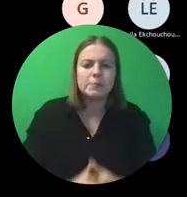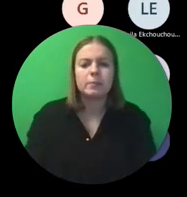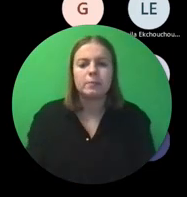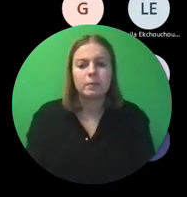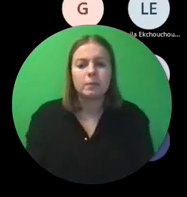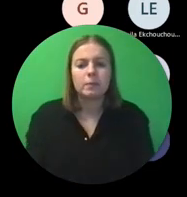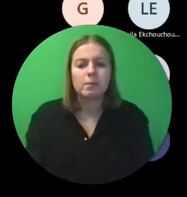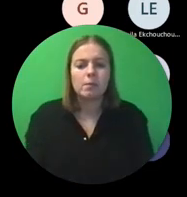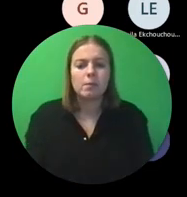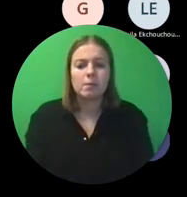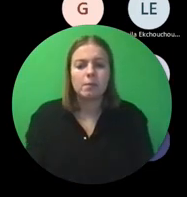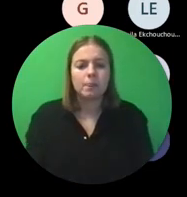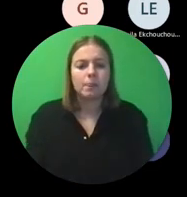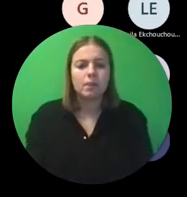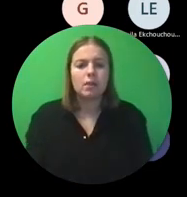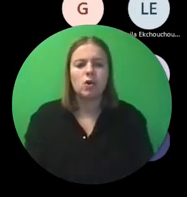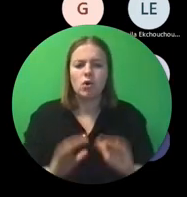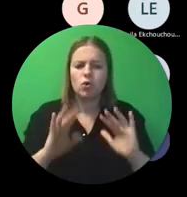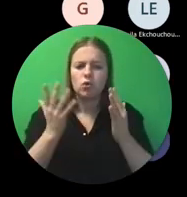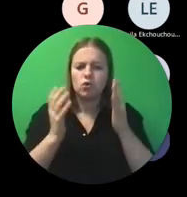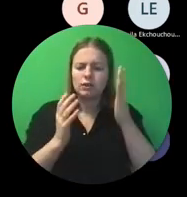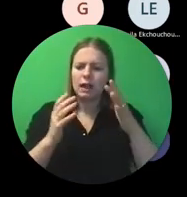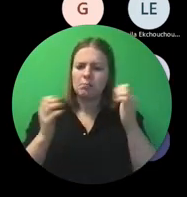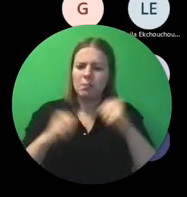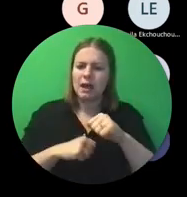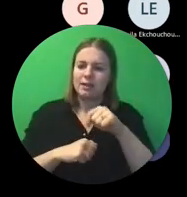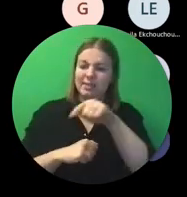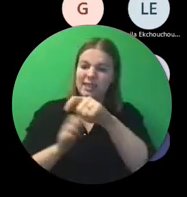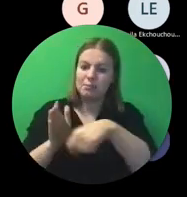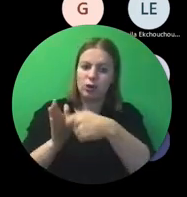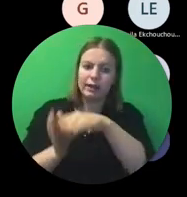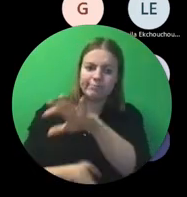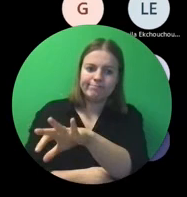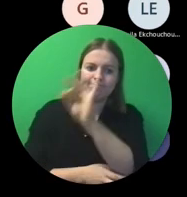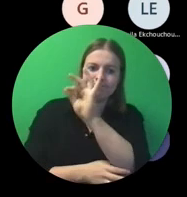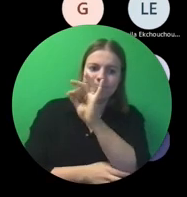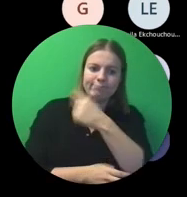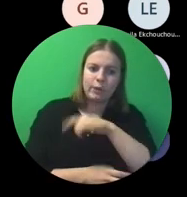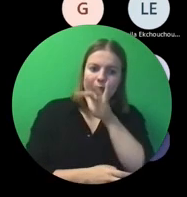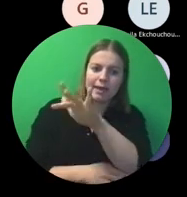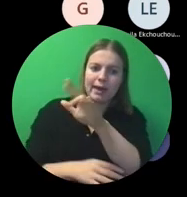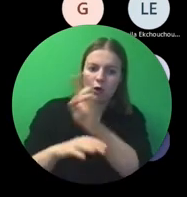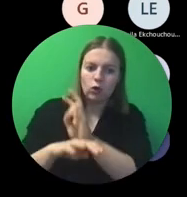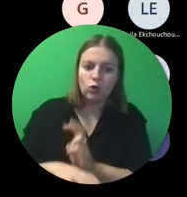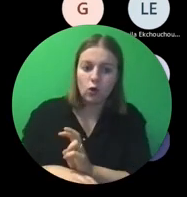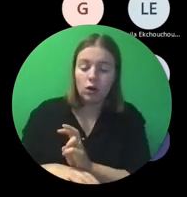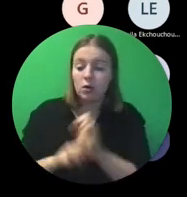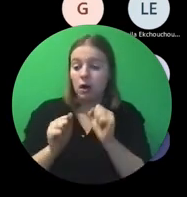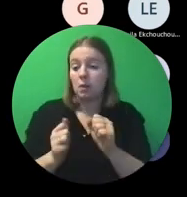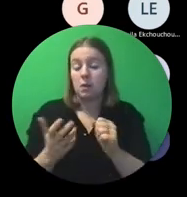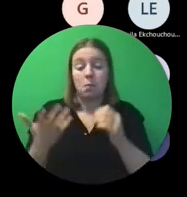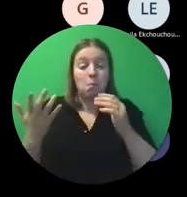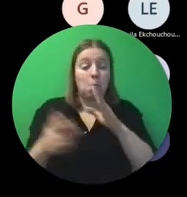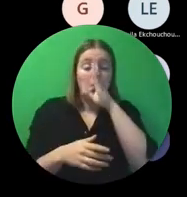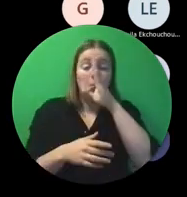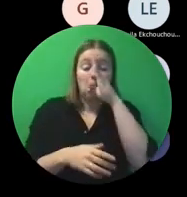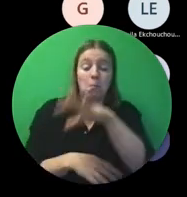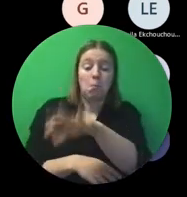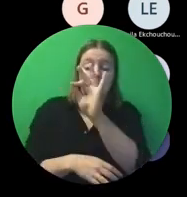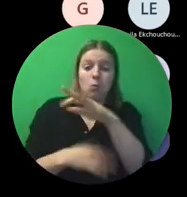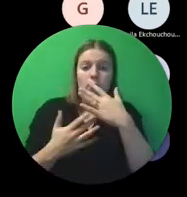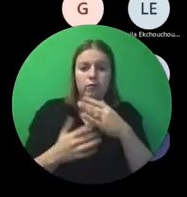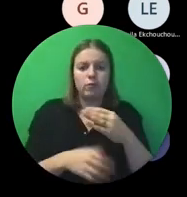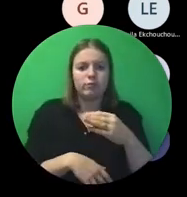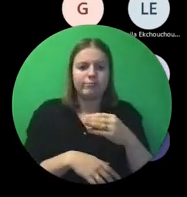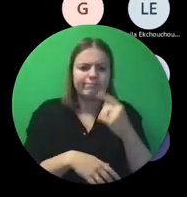Wanneer wordt je er, of wat bepaalt dat een project er wordt uitgepikt voor zo'n controle? Dat kan random zijn of risk-based. Het